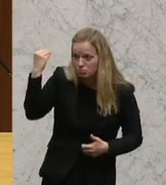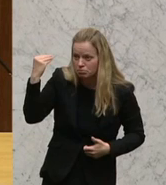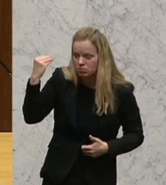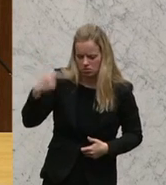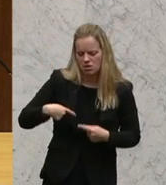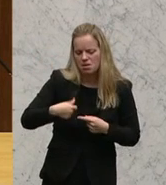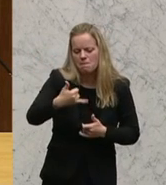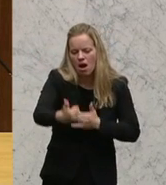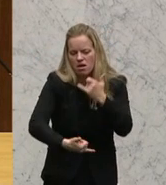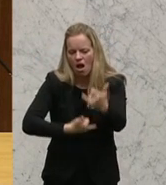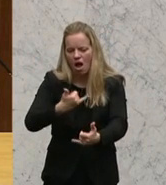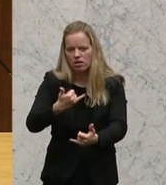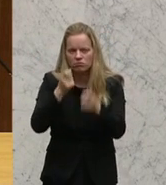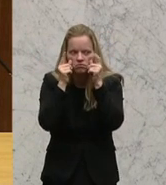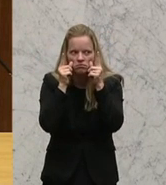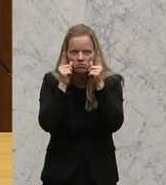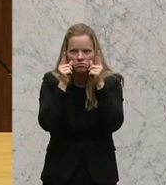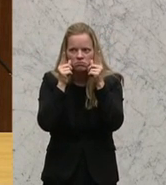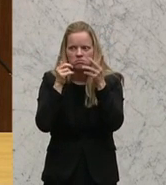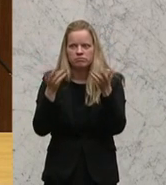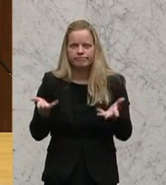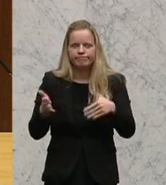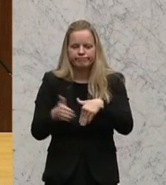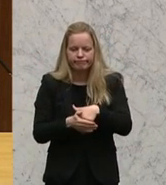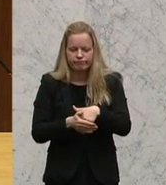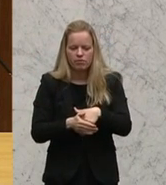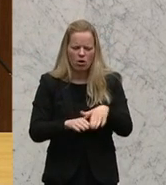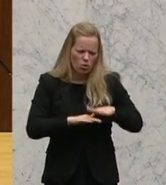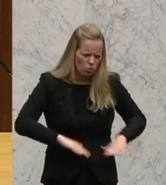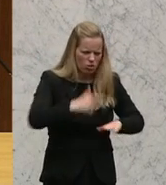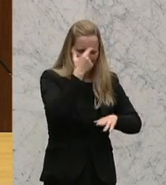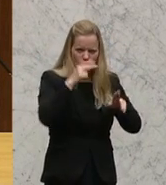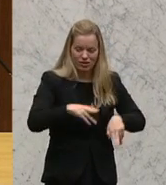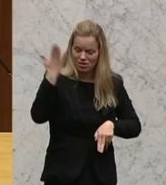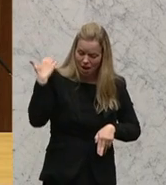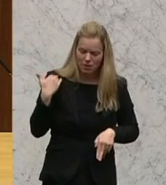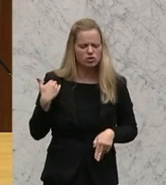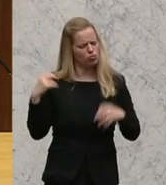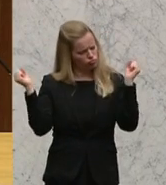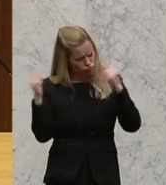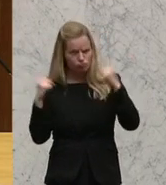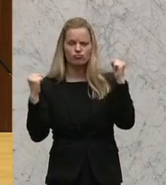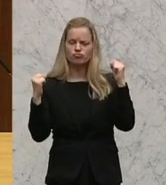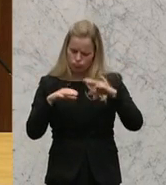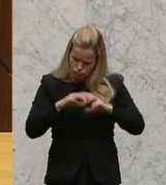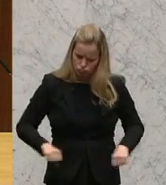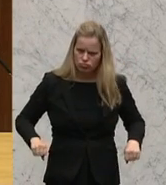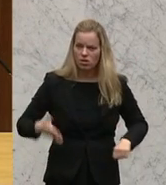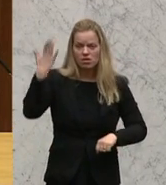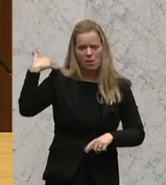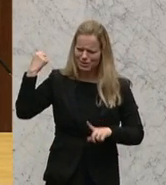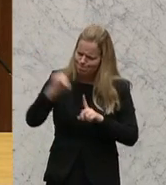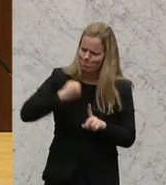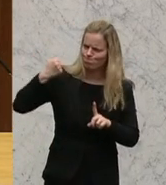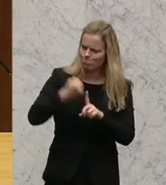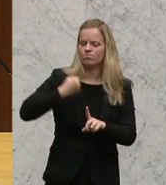in einigen Jahren dann aufwachen und wird draufkommen, dass wir all diese Grund- und Menschenrechte, auf die wir uns geeinigt haben, die wir uns als Bürgerinnen und Bürger erstritten haben,